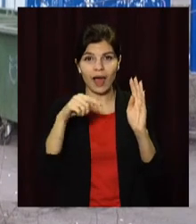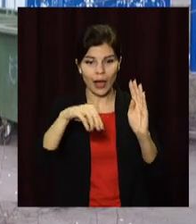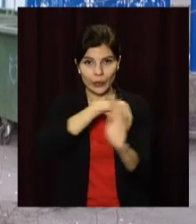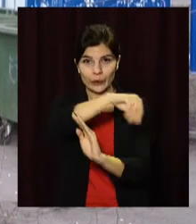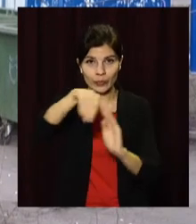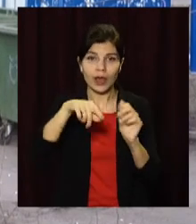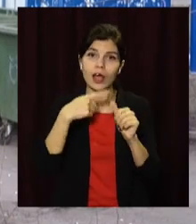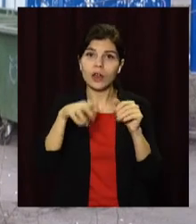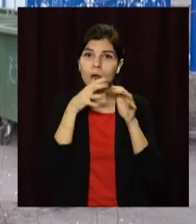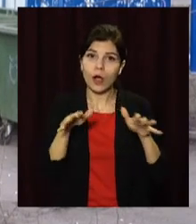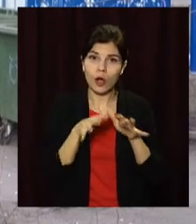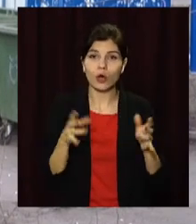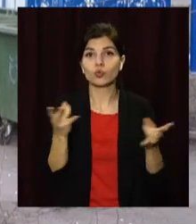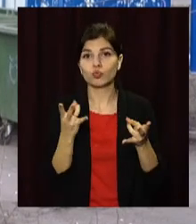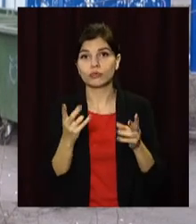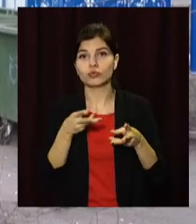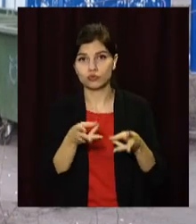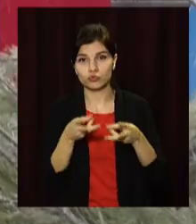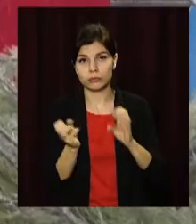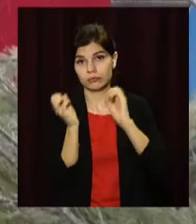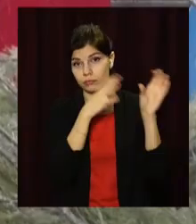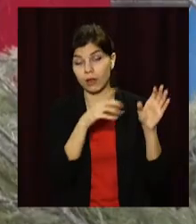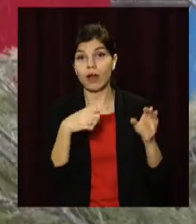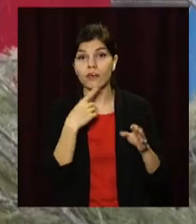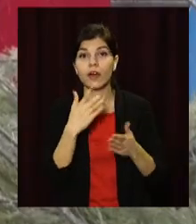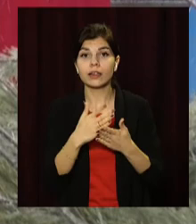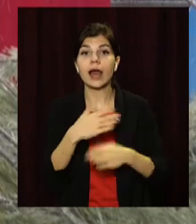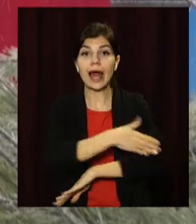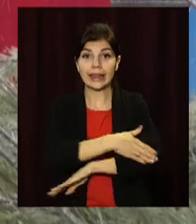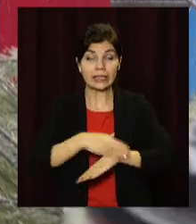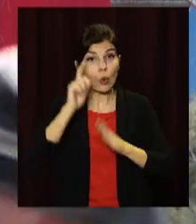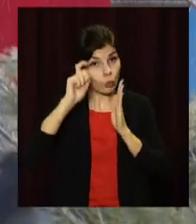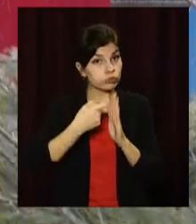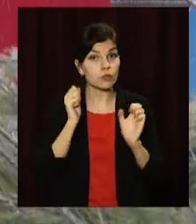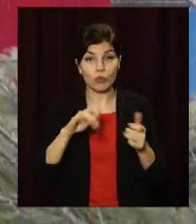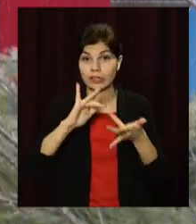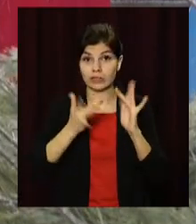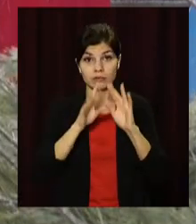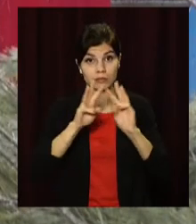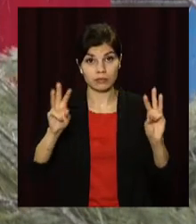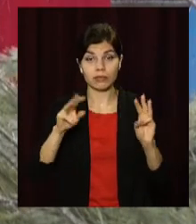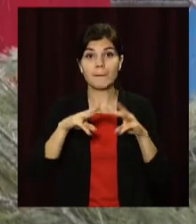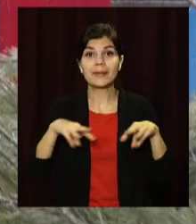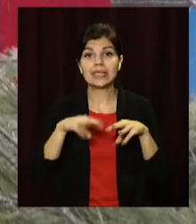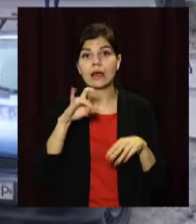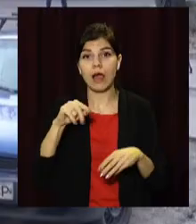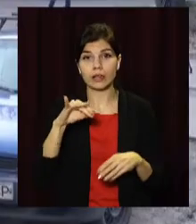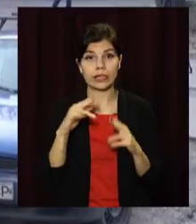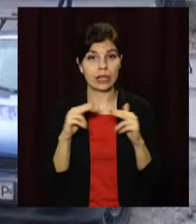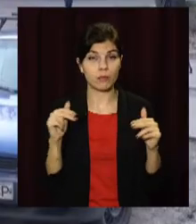опалення комунальних підприємств. Адреси пунктів прийому сировини можна дізнатися на сайті міськради Дніпра.